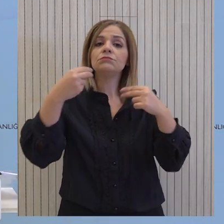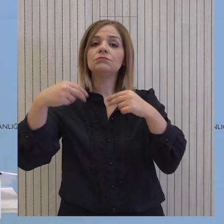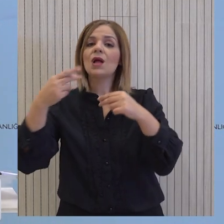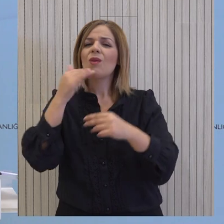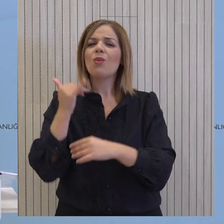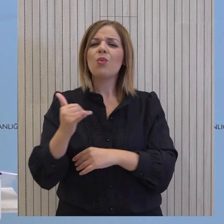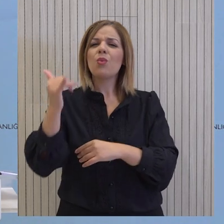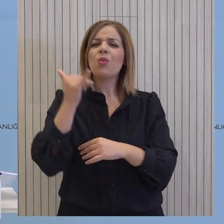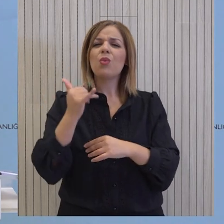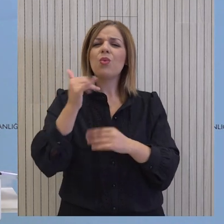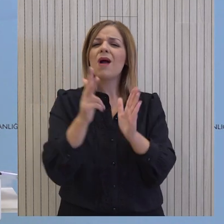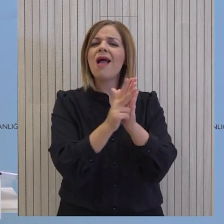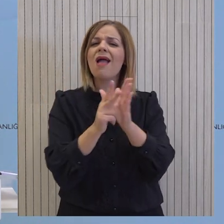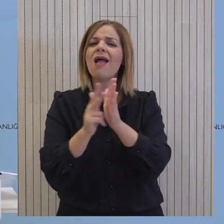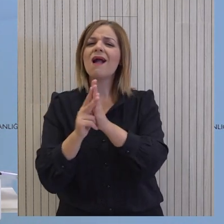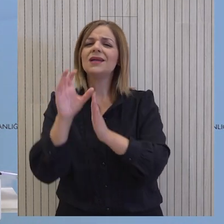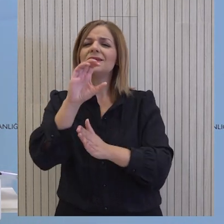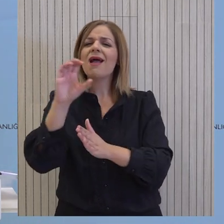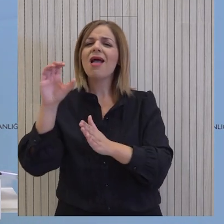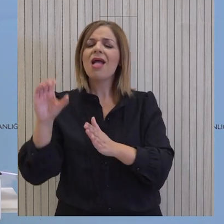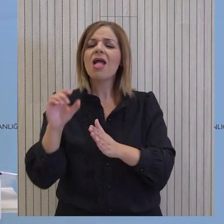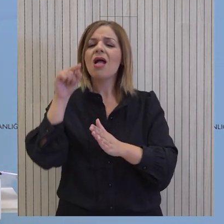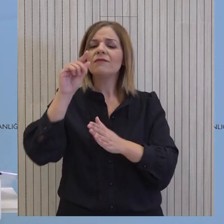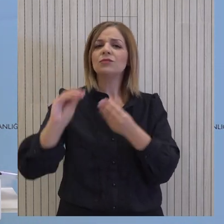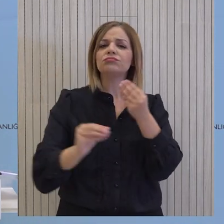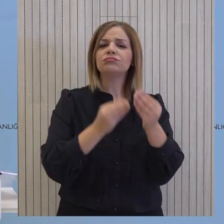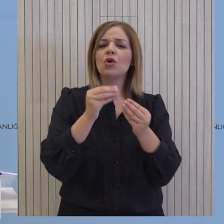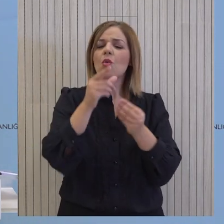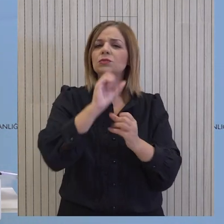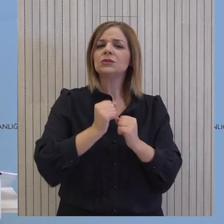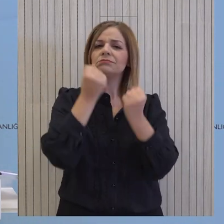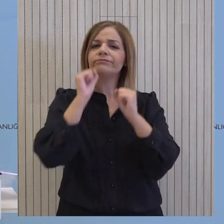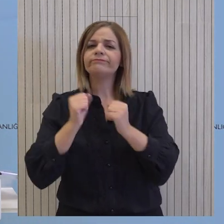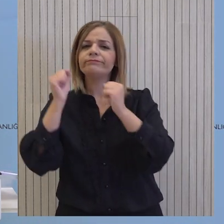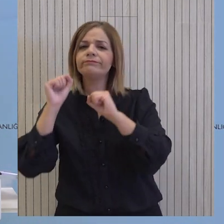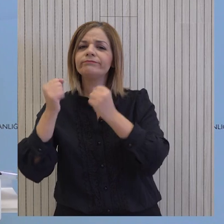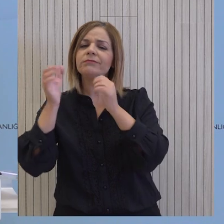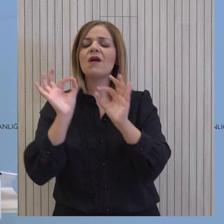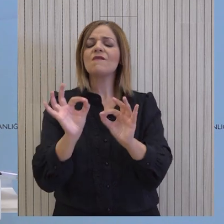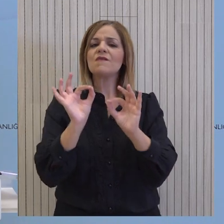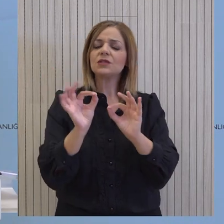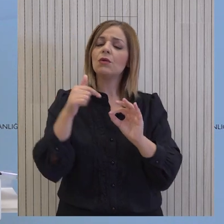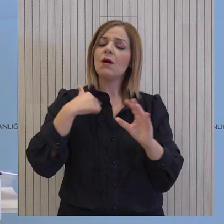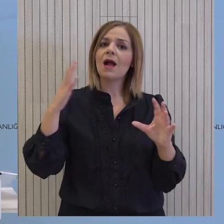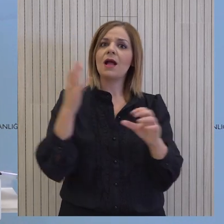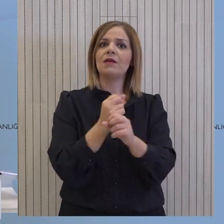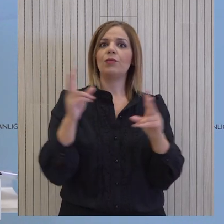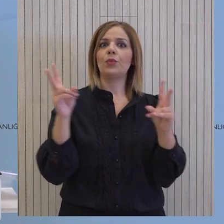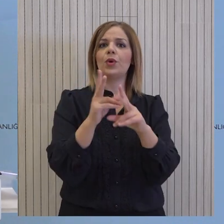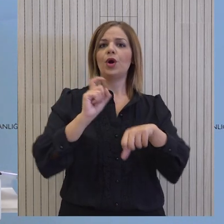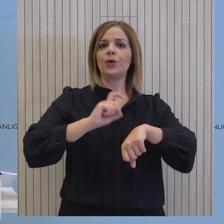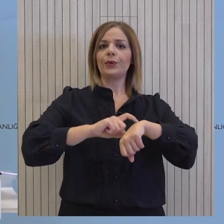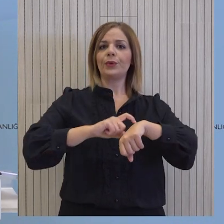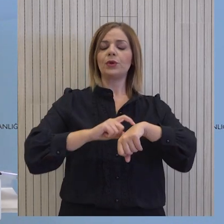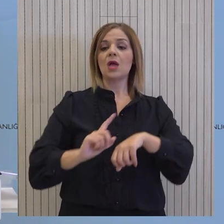καθυστερήσεων στην εξέταση ετήσεων, γεγονός στο οποίο προκαλούσε δικαιολογημένες αντιδράσεις σε μεγάλη μερίδα συμπολιτών μας. Ενδεικτικά,